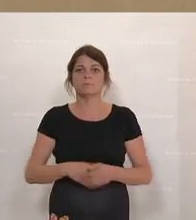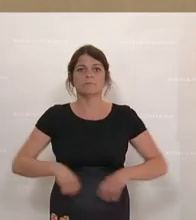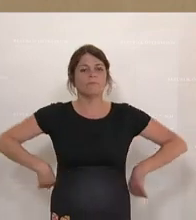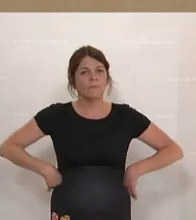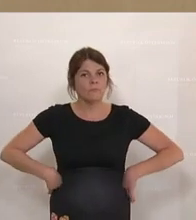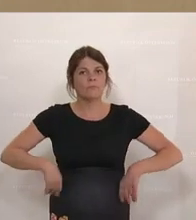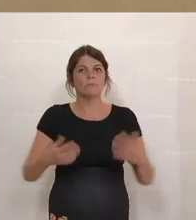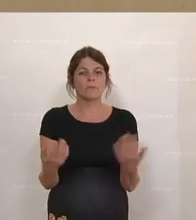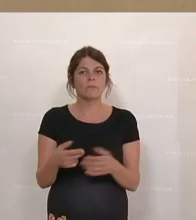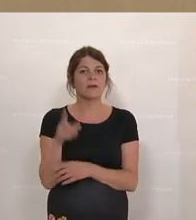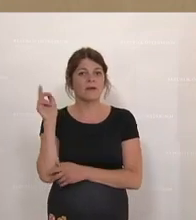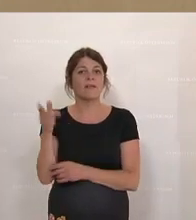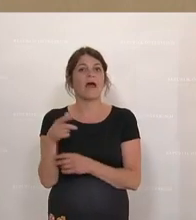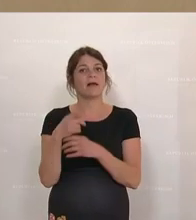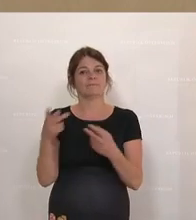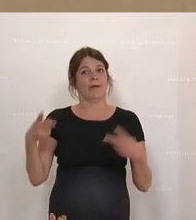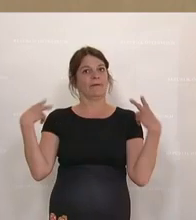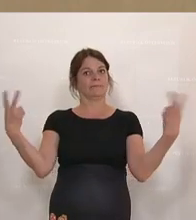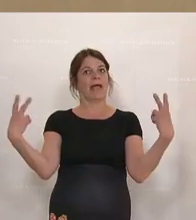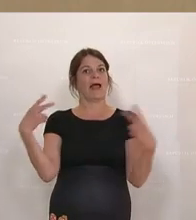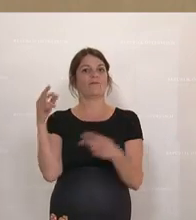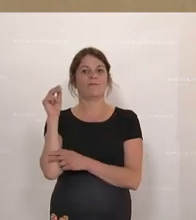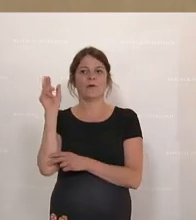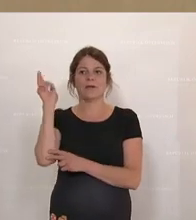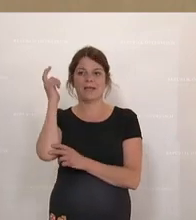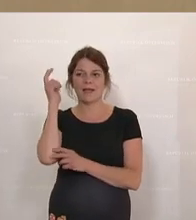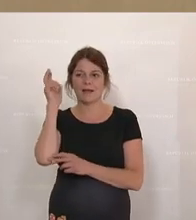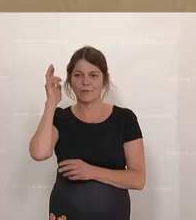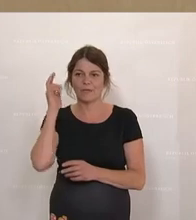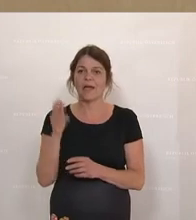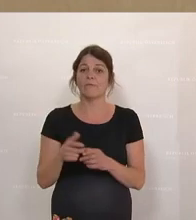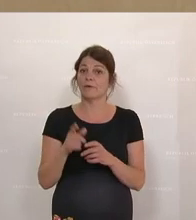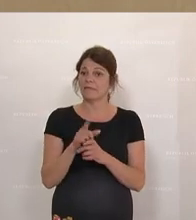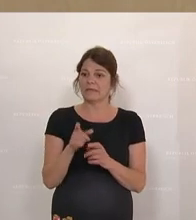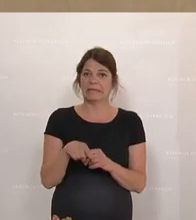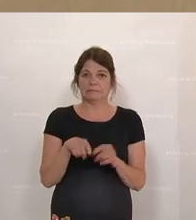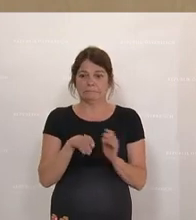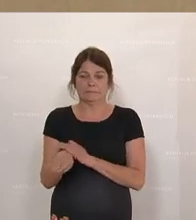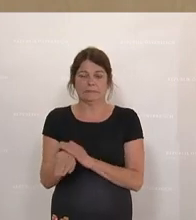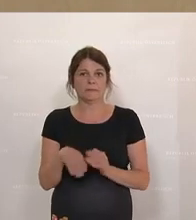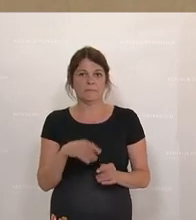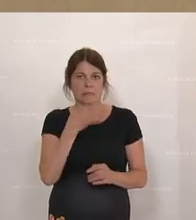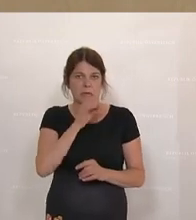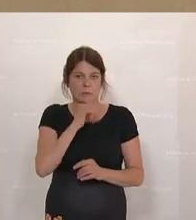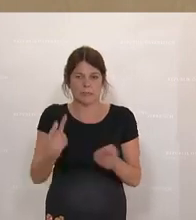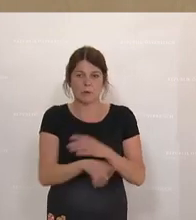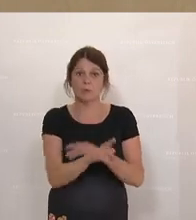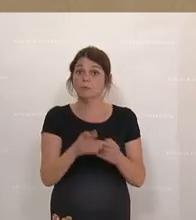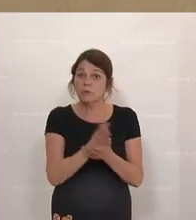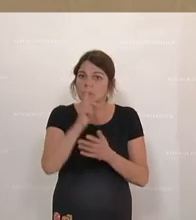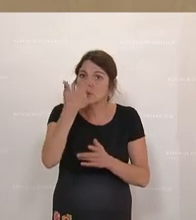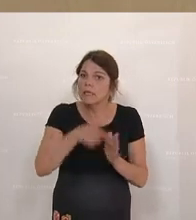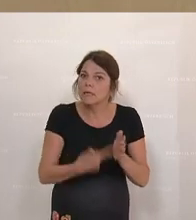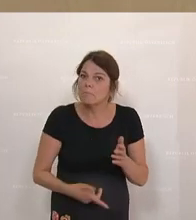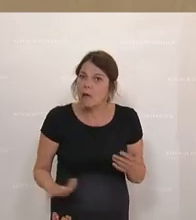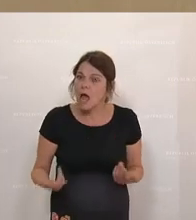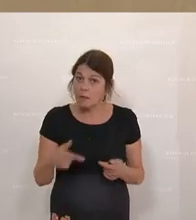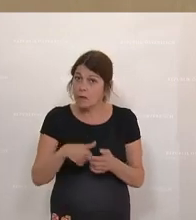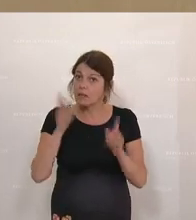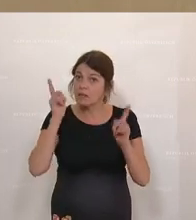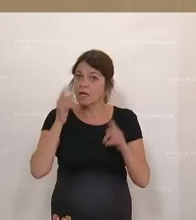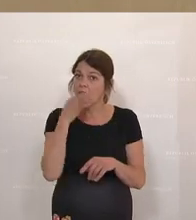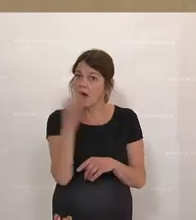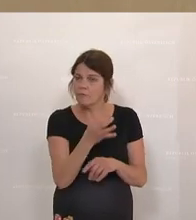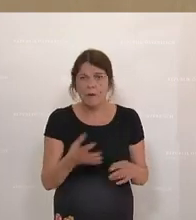von Kiew kneift. Der Held von Kiew und Moskau kneift in der Zwischenzeit das zweite Mal bei einer Dringlichen